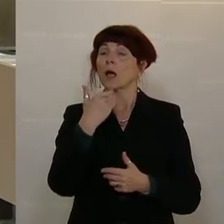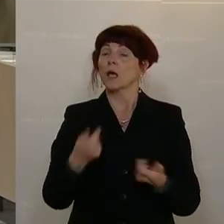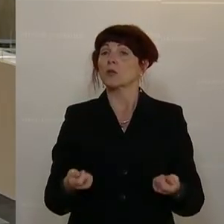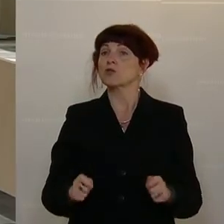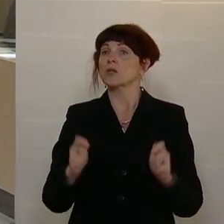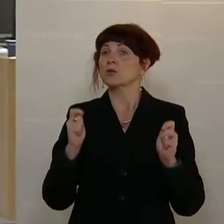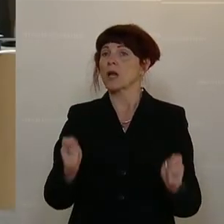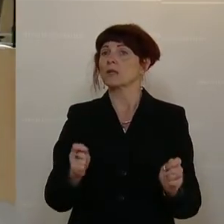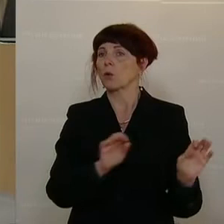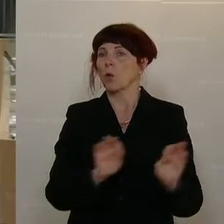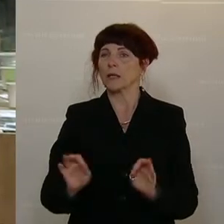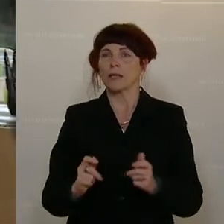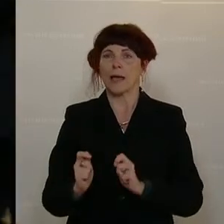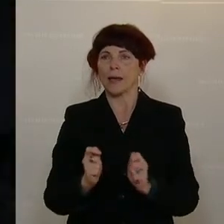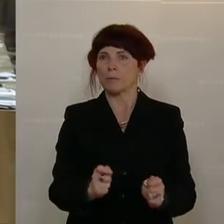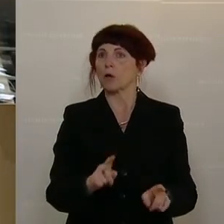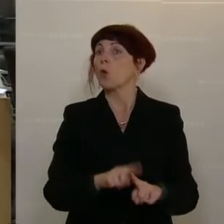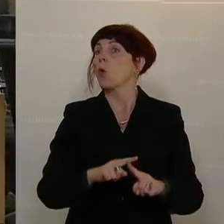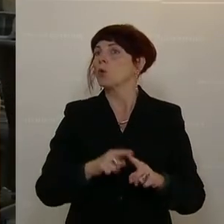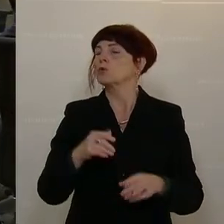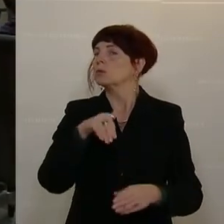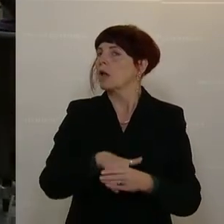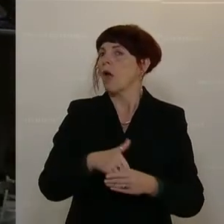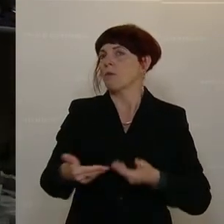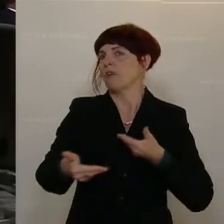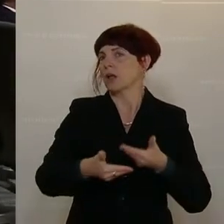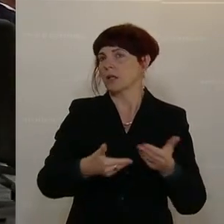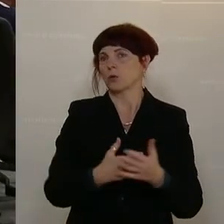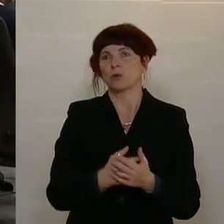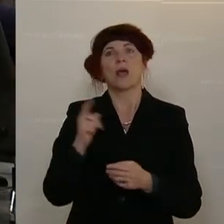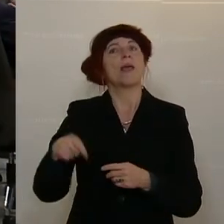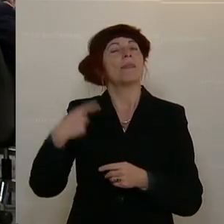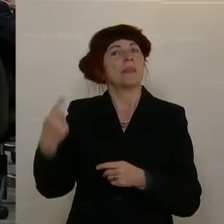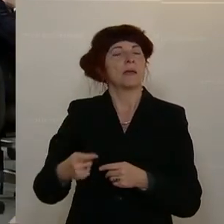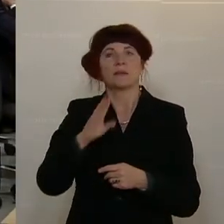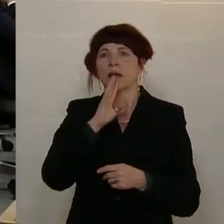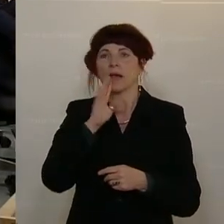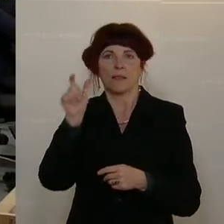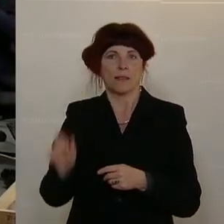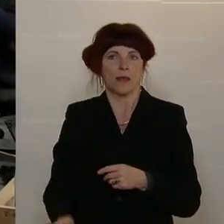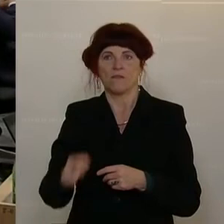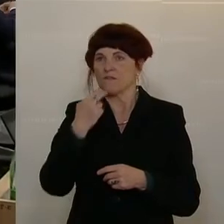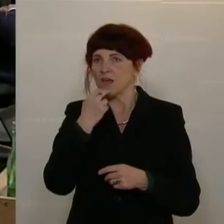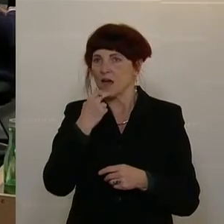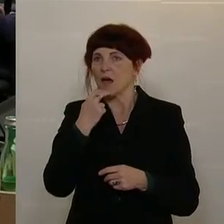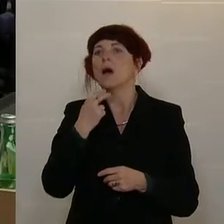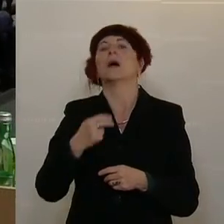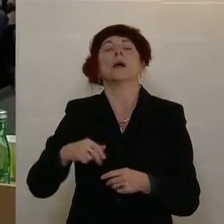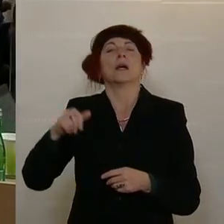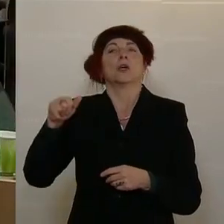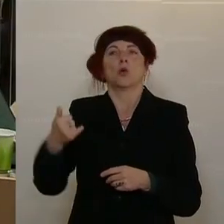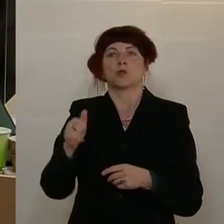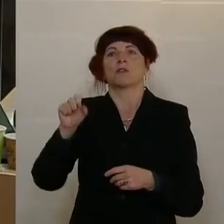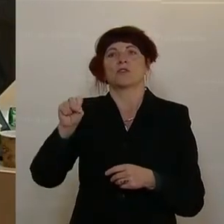Arbeitszeit für Spitalsärzte aus. So würde man keinen Personalmangel im Gesundheitswesen erfolgreich bekämpfen können, sagt er.